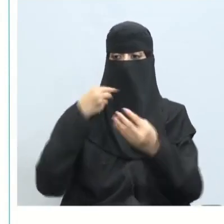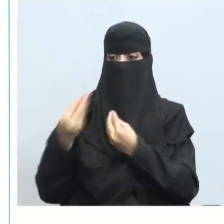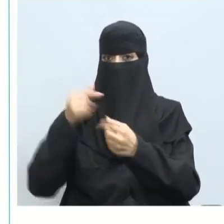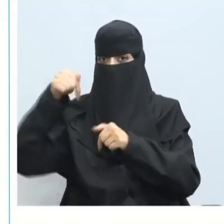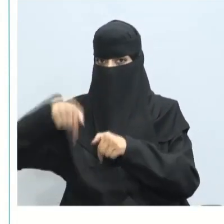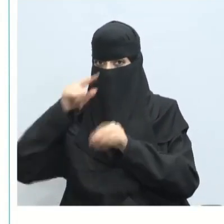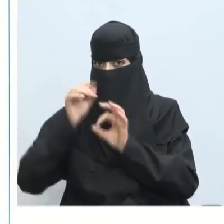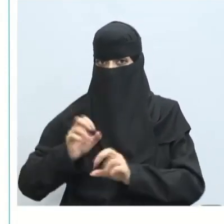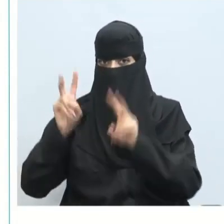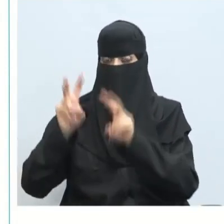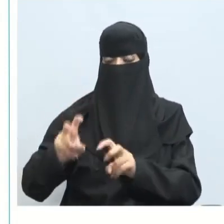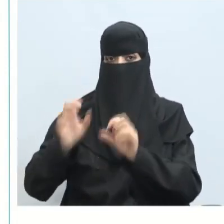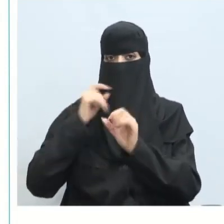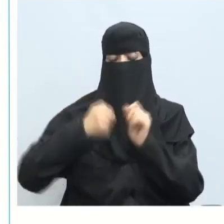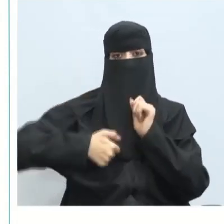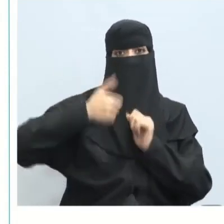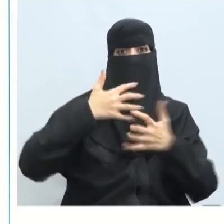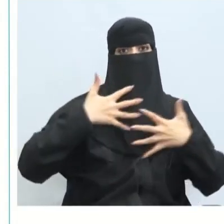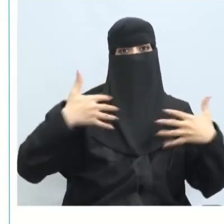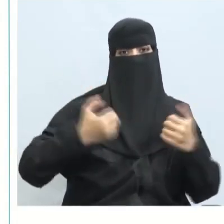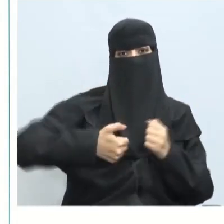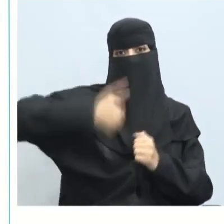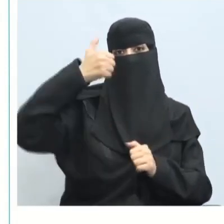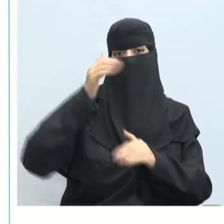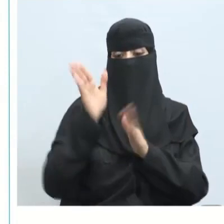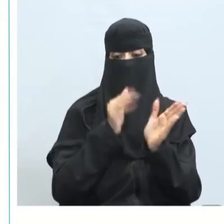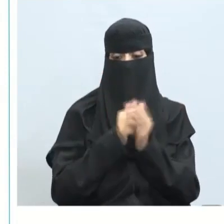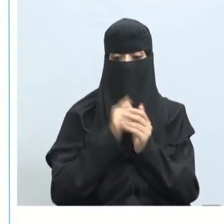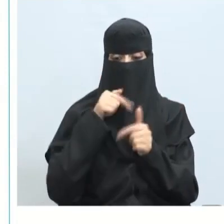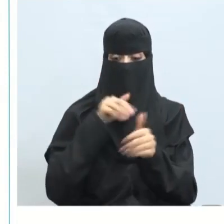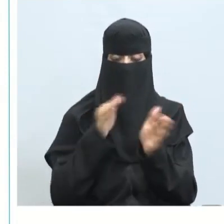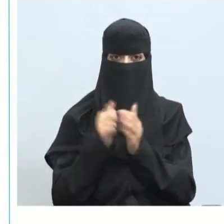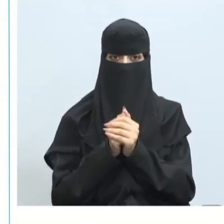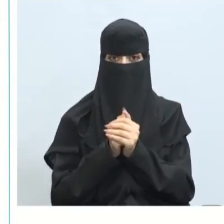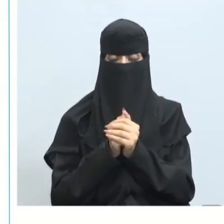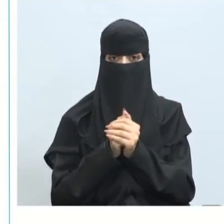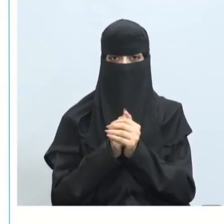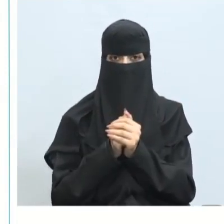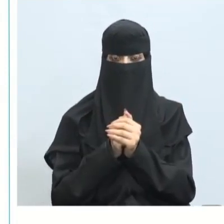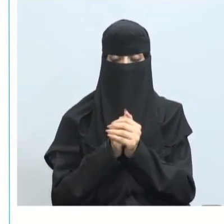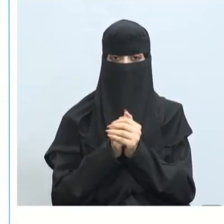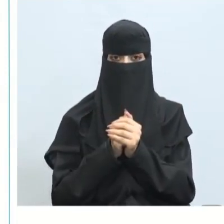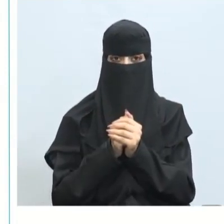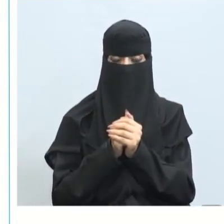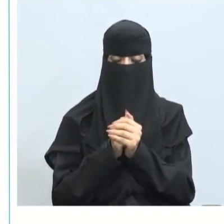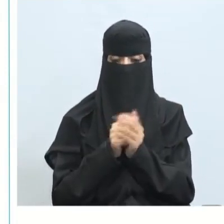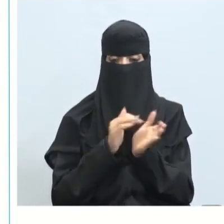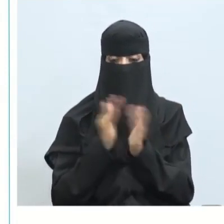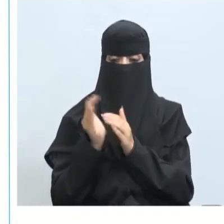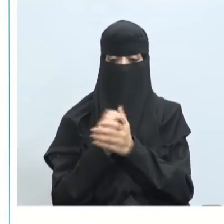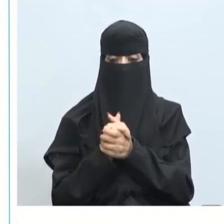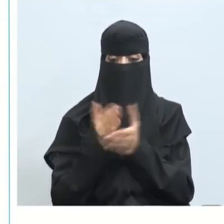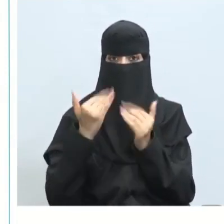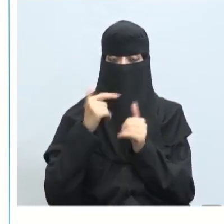معها وفق مصوفة الأولويات ما هي المشكلات التي لكلها الأولوية على غيرها